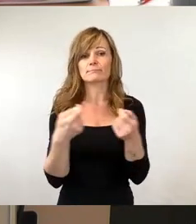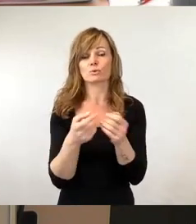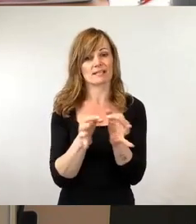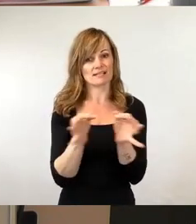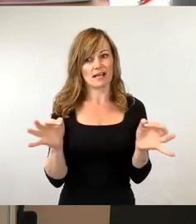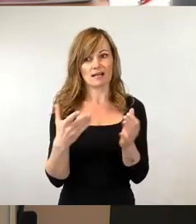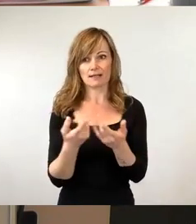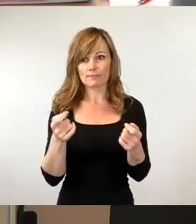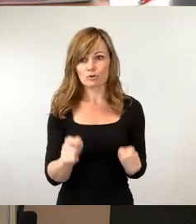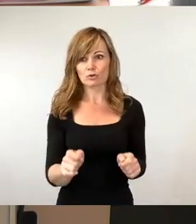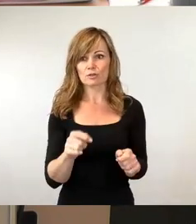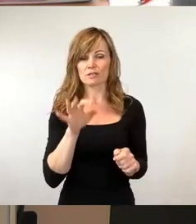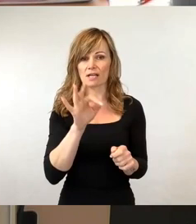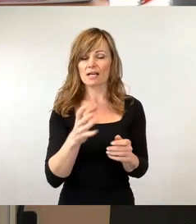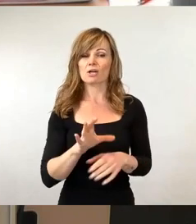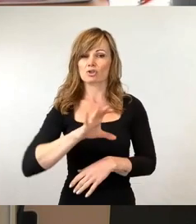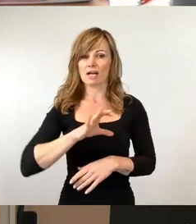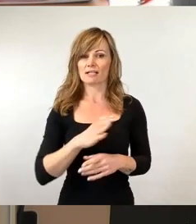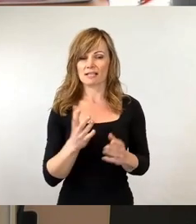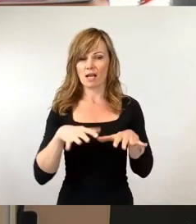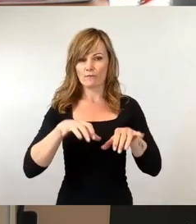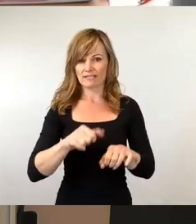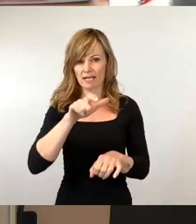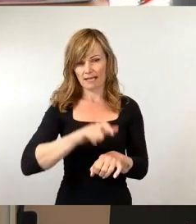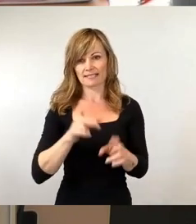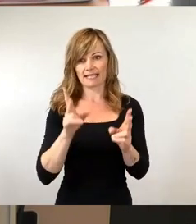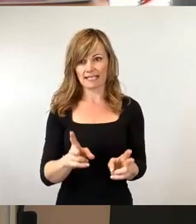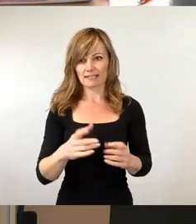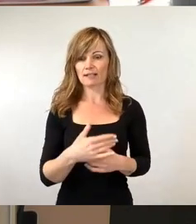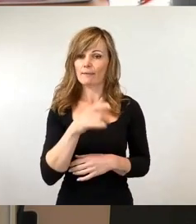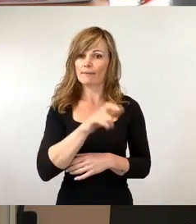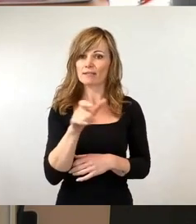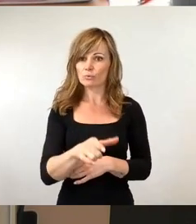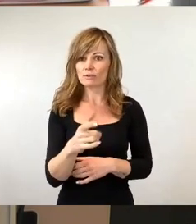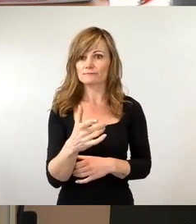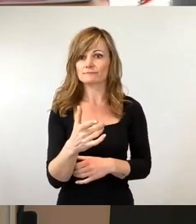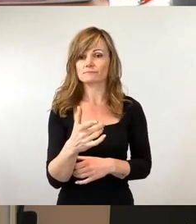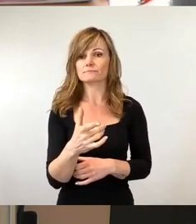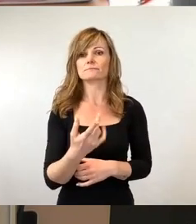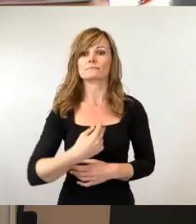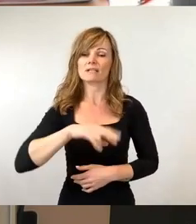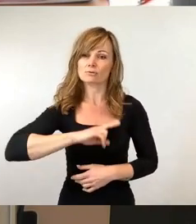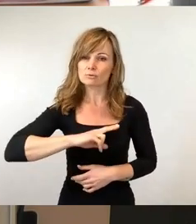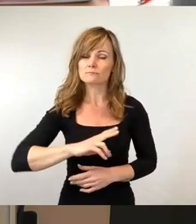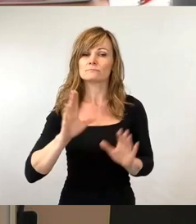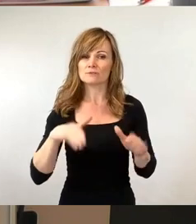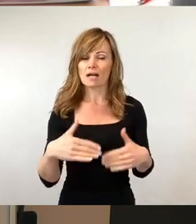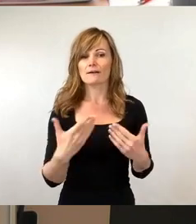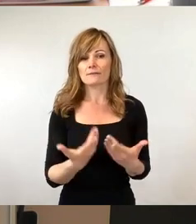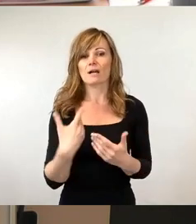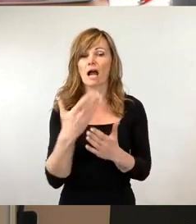Chancenaufenthaltsrecht, das es Geduldeten endlich ermöglicht, eine Ausbildung oder einen Job aufzunehmen und damit aus dieser